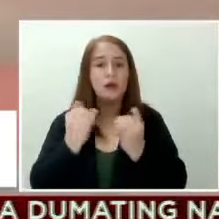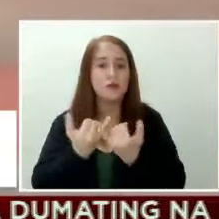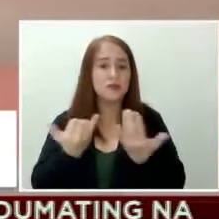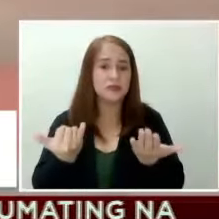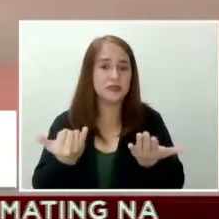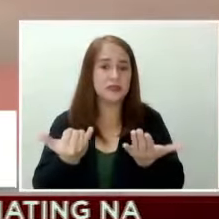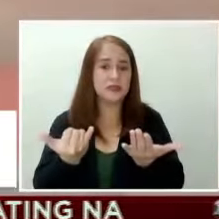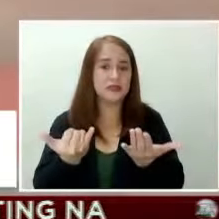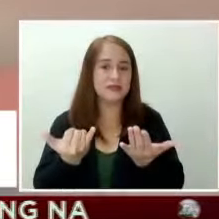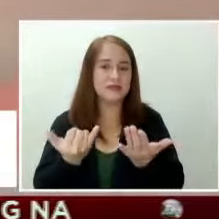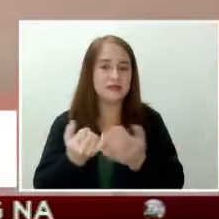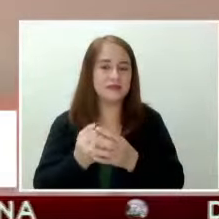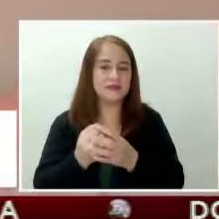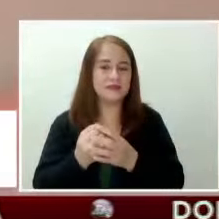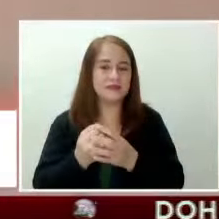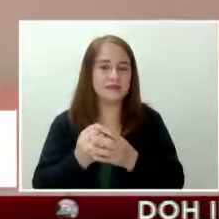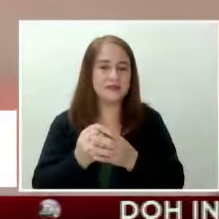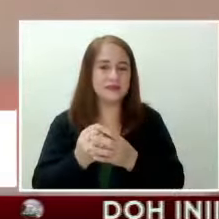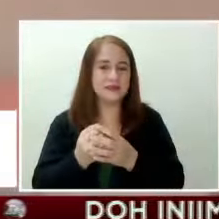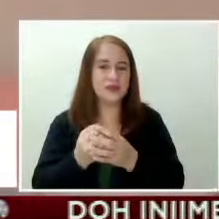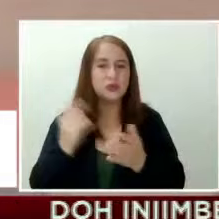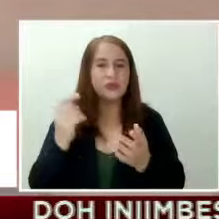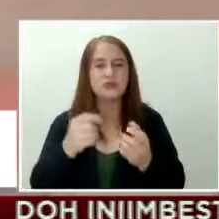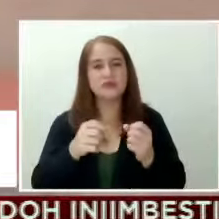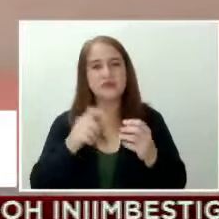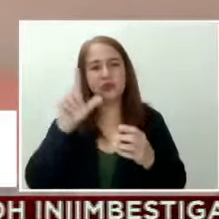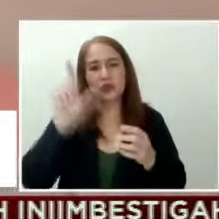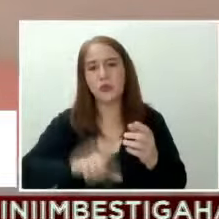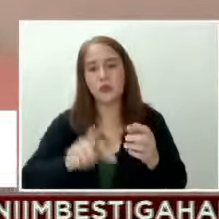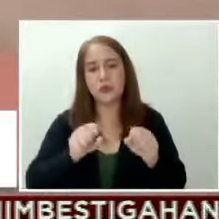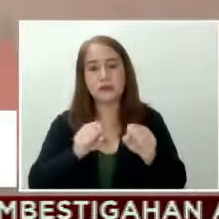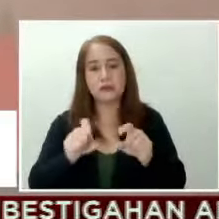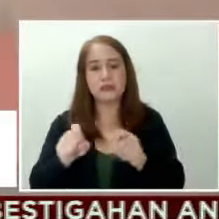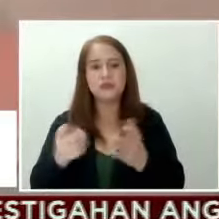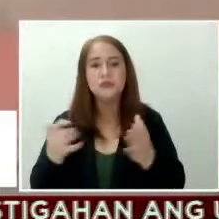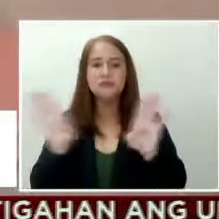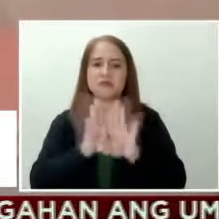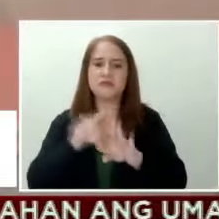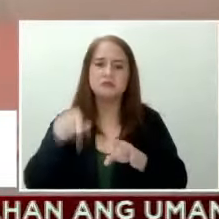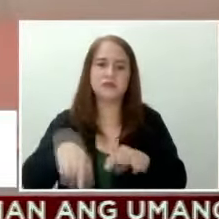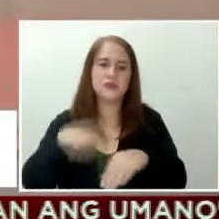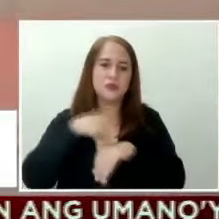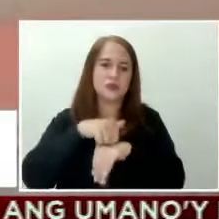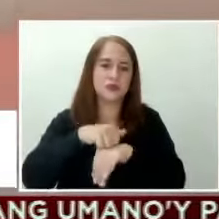yun na parang, pag mabawa po yung benta, isasarado po nalang yung store.